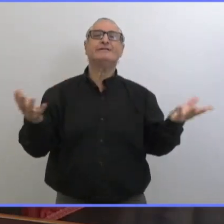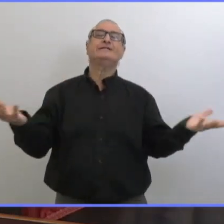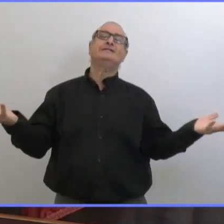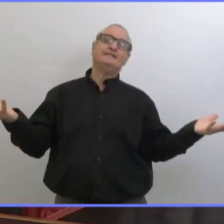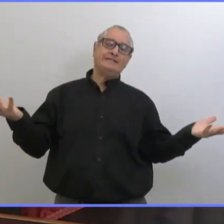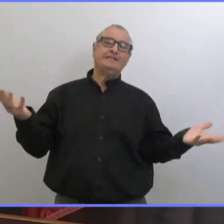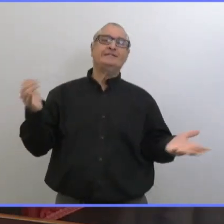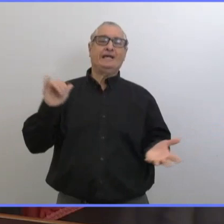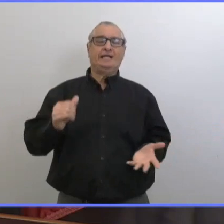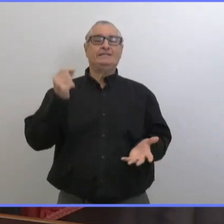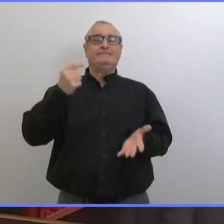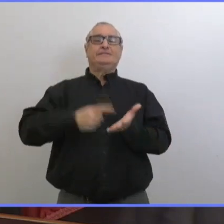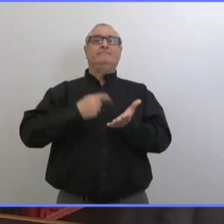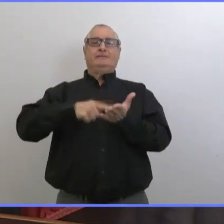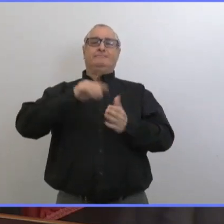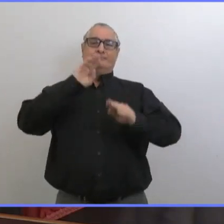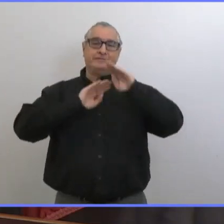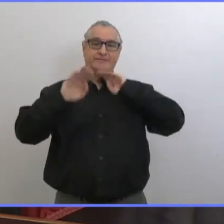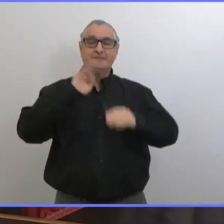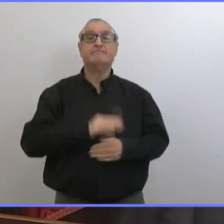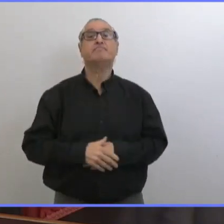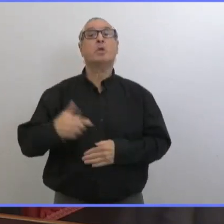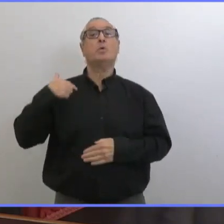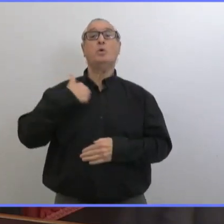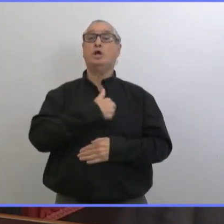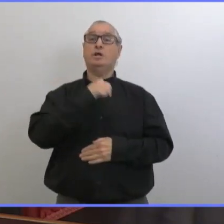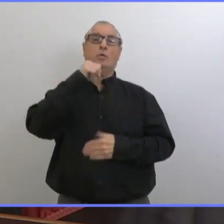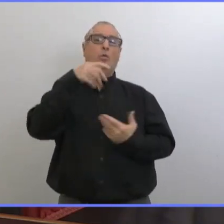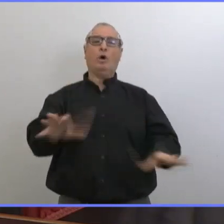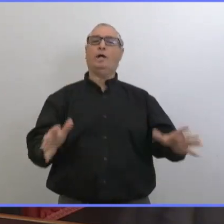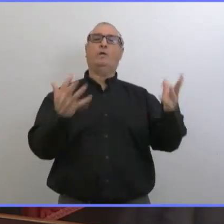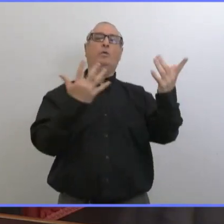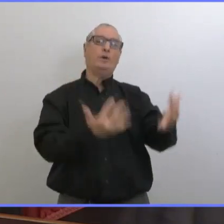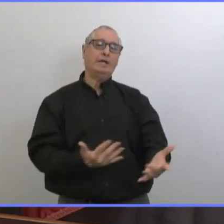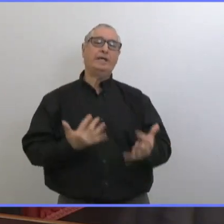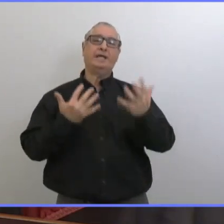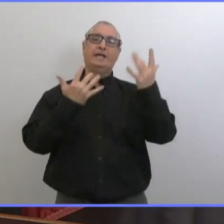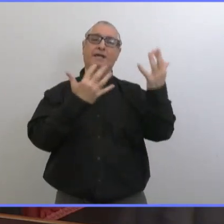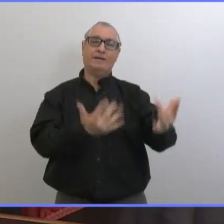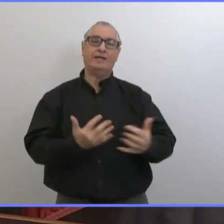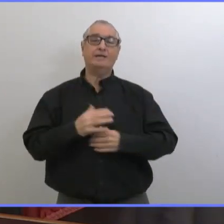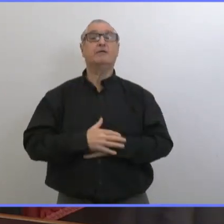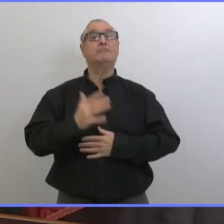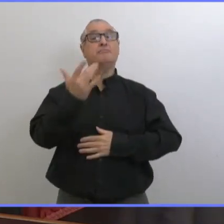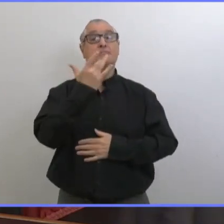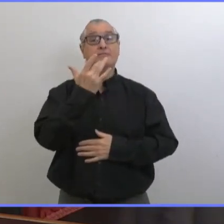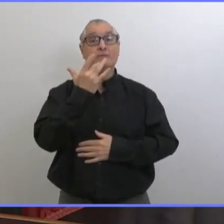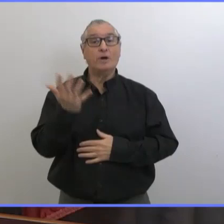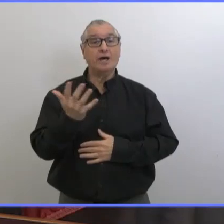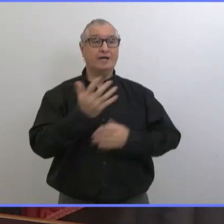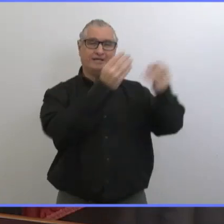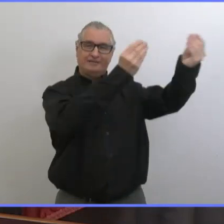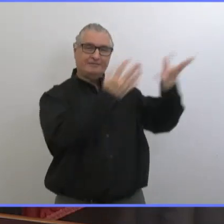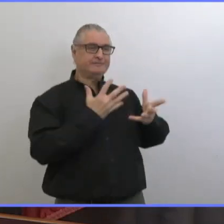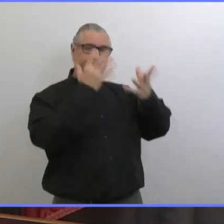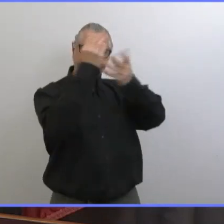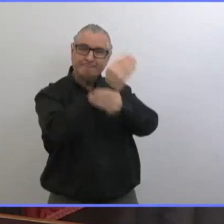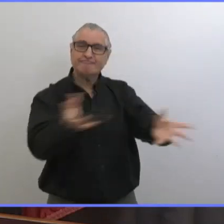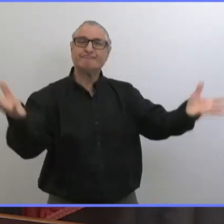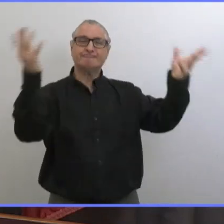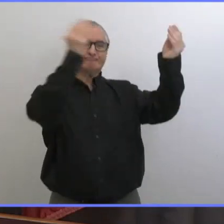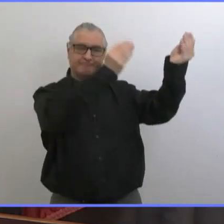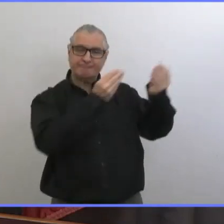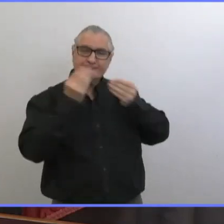de fournir des renseignements. On sait qu'on n'arrivera jamais à la perfection, mais on va essayer de fournir autant de renseignements que possible, dès que possible,